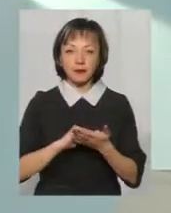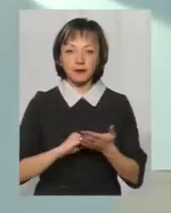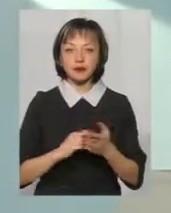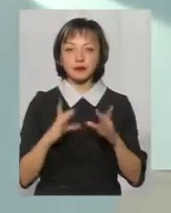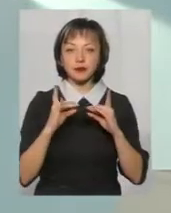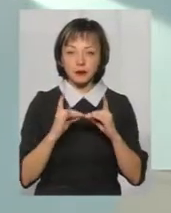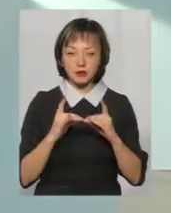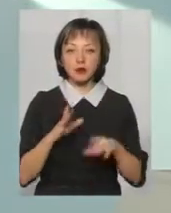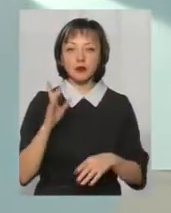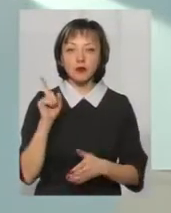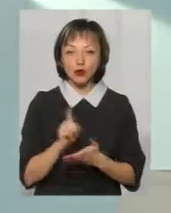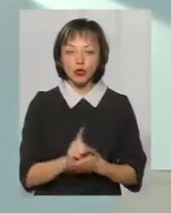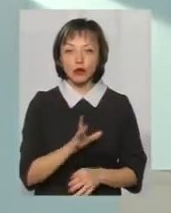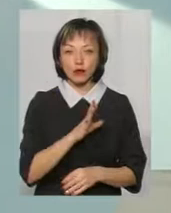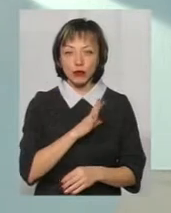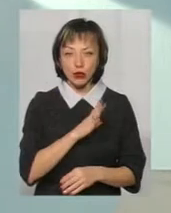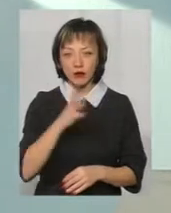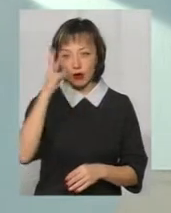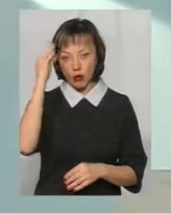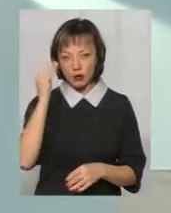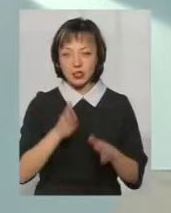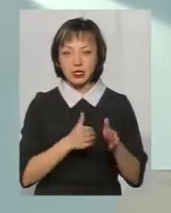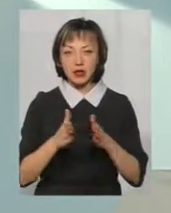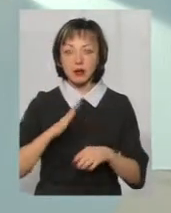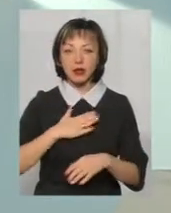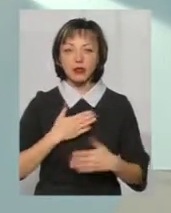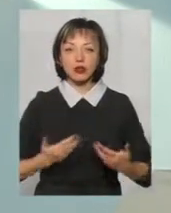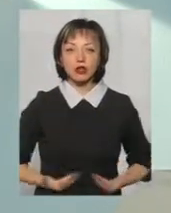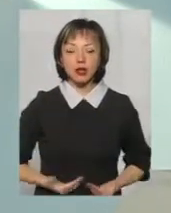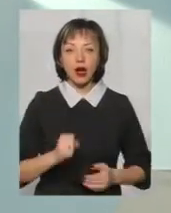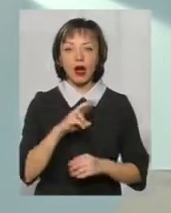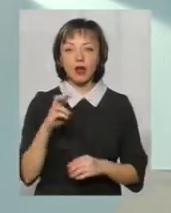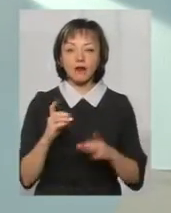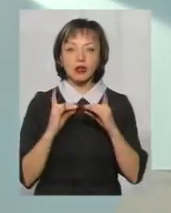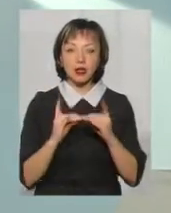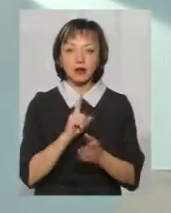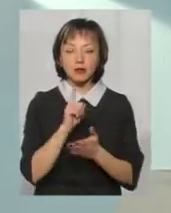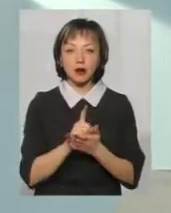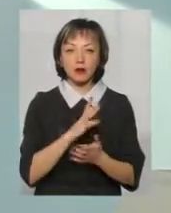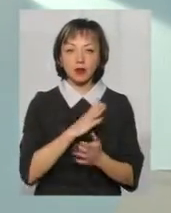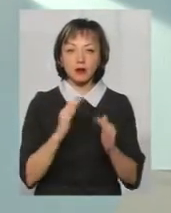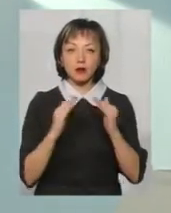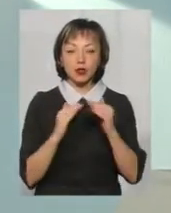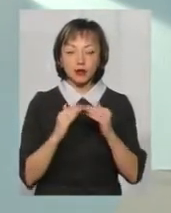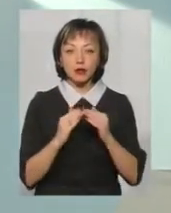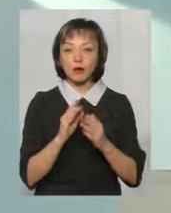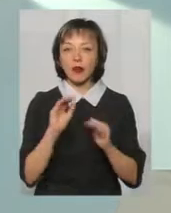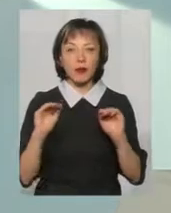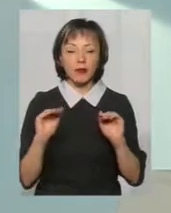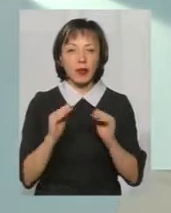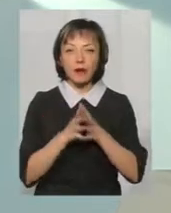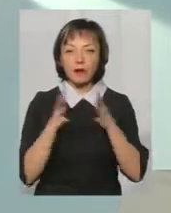інтернати мусять бути, враховуючи систему нашого життя, але в інтернаті або в дитячому будинку має бути не